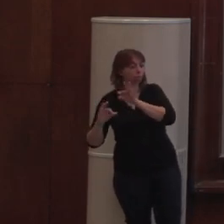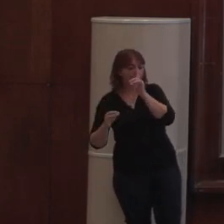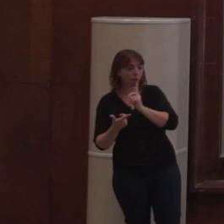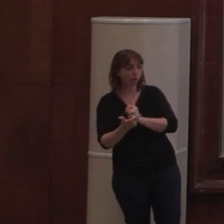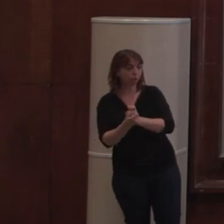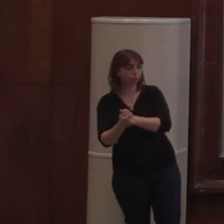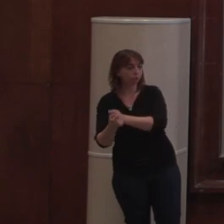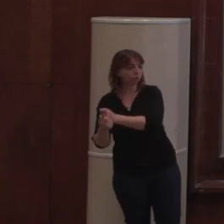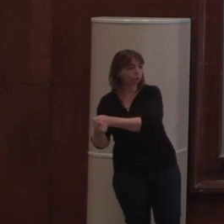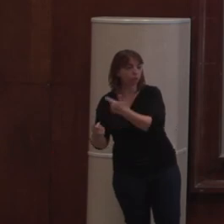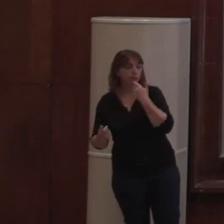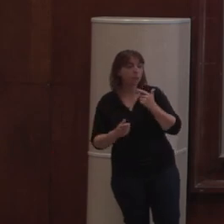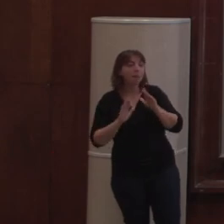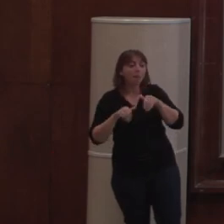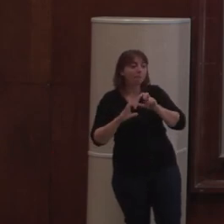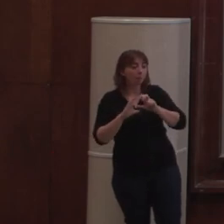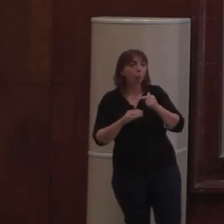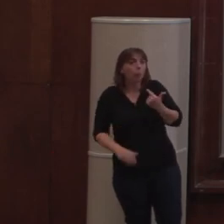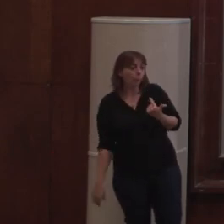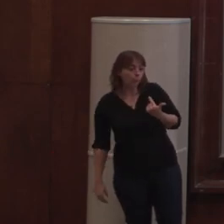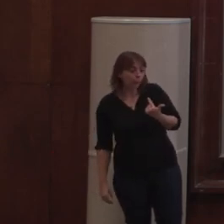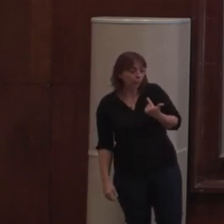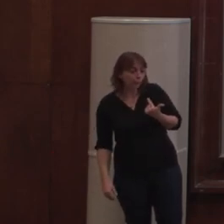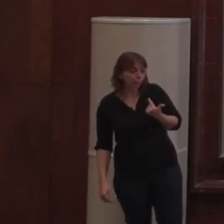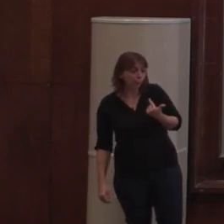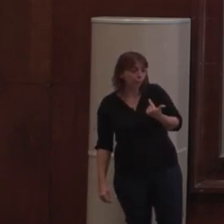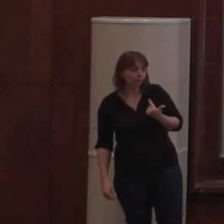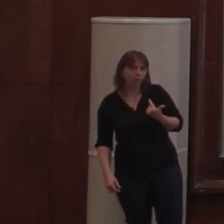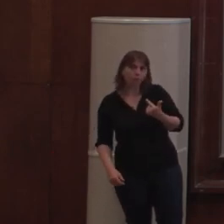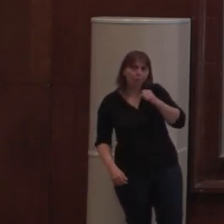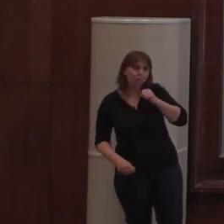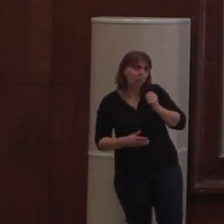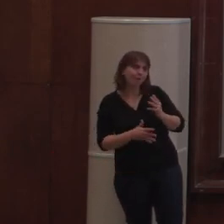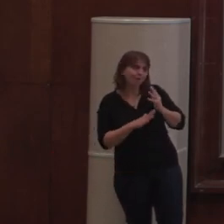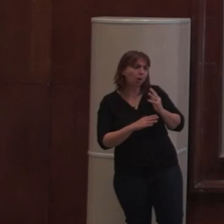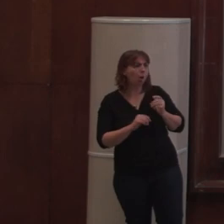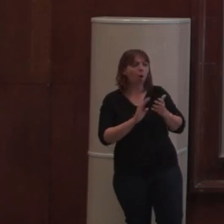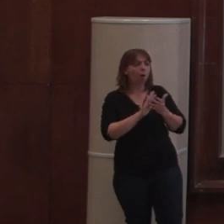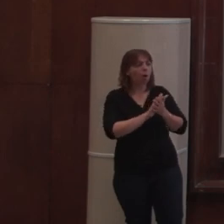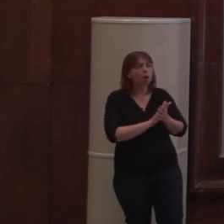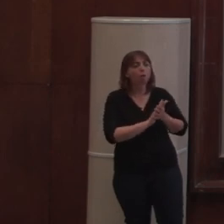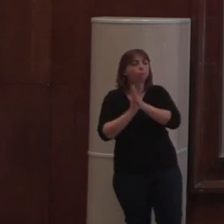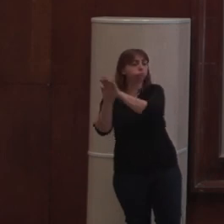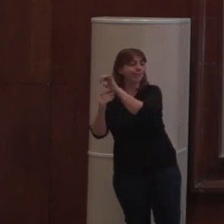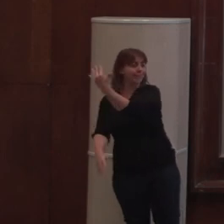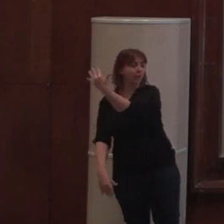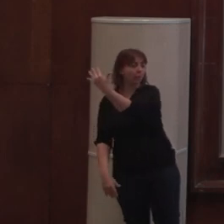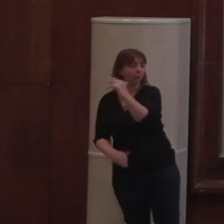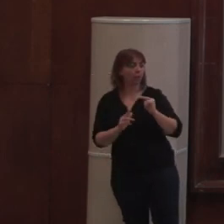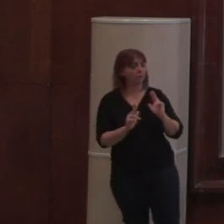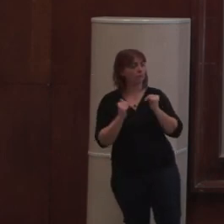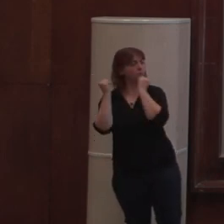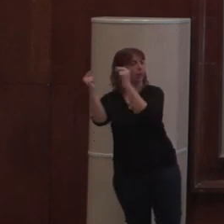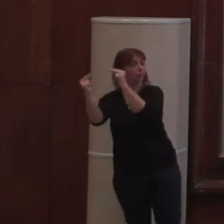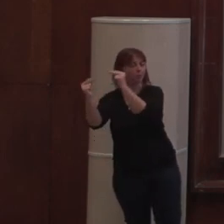Vous pouvez partir d'un Plone 2, qui a donc largement plus que 10 ans d'âge, et migrer jusqu'à Plone 5. C'est possible. Ce n pas forcément